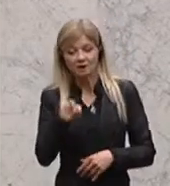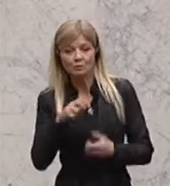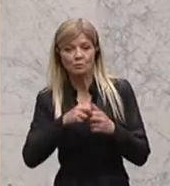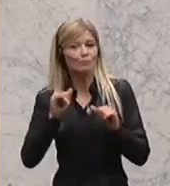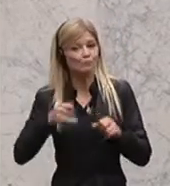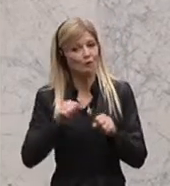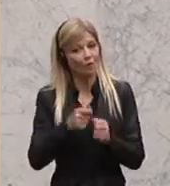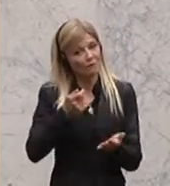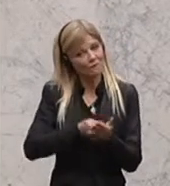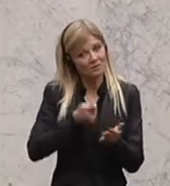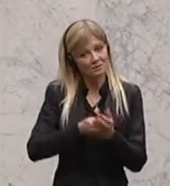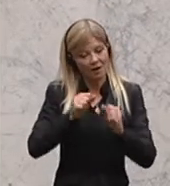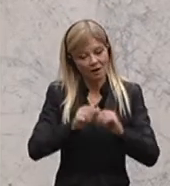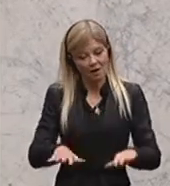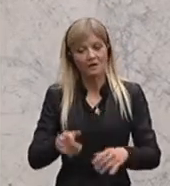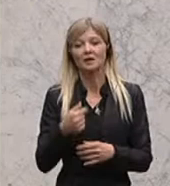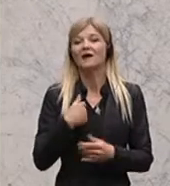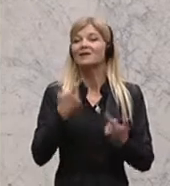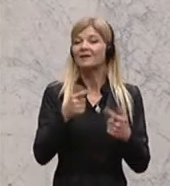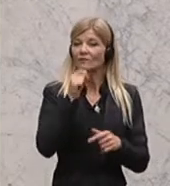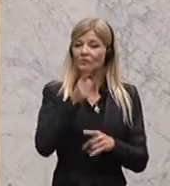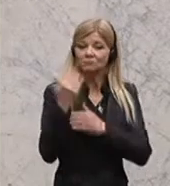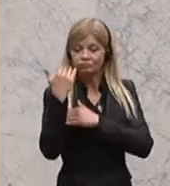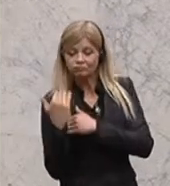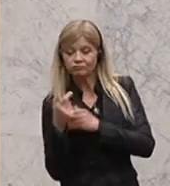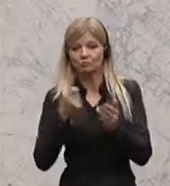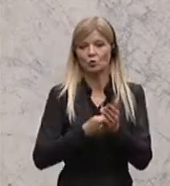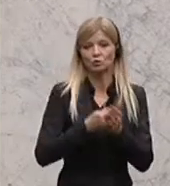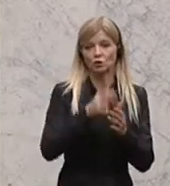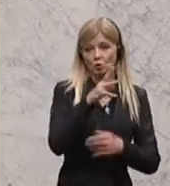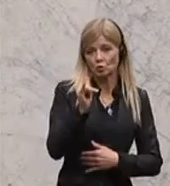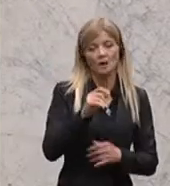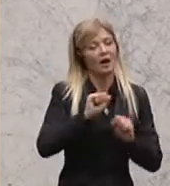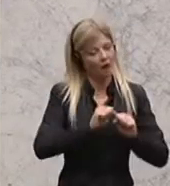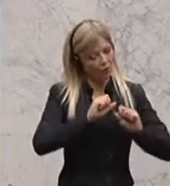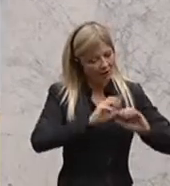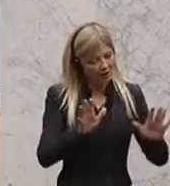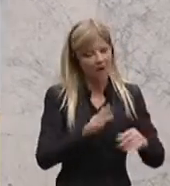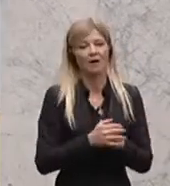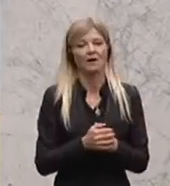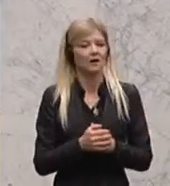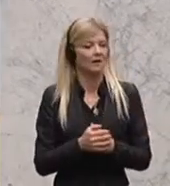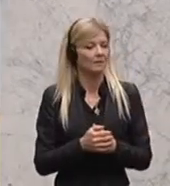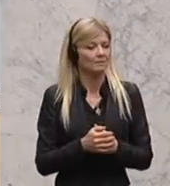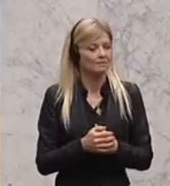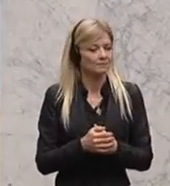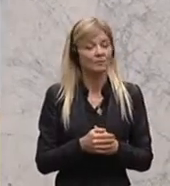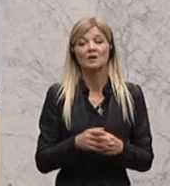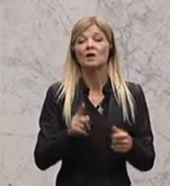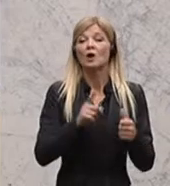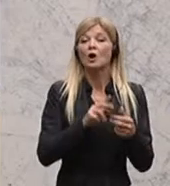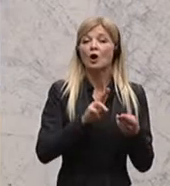klar. Dass es nicht zu Kosten der Universitäten geht, ist auch klar. Wenn wir die Ministerreserve, die auch für unerwartete